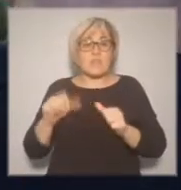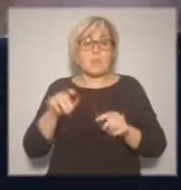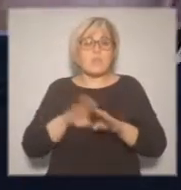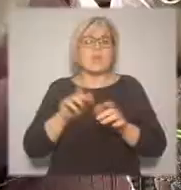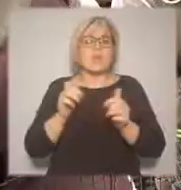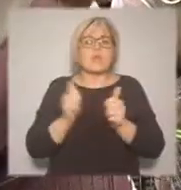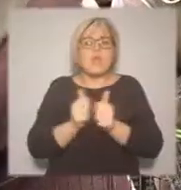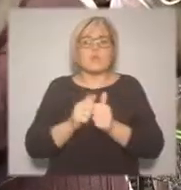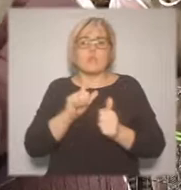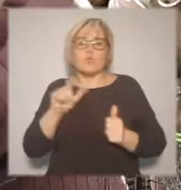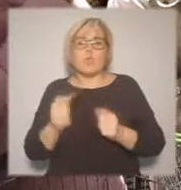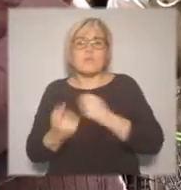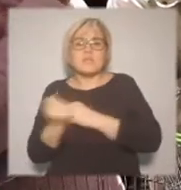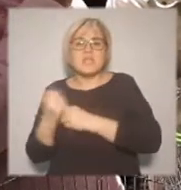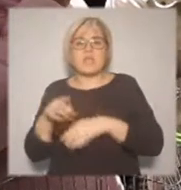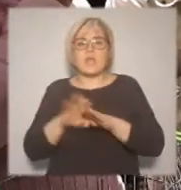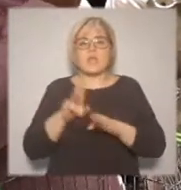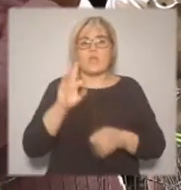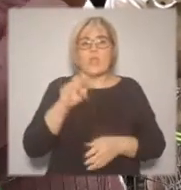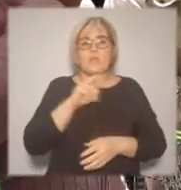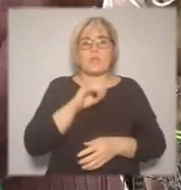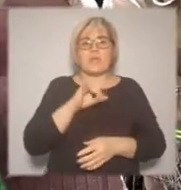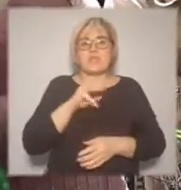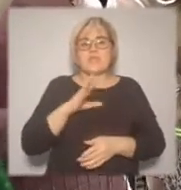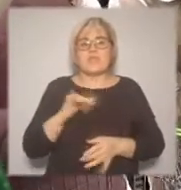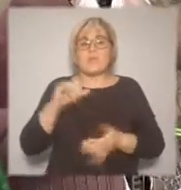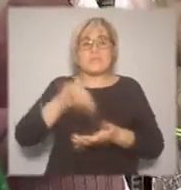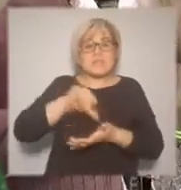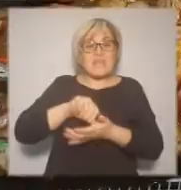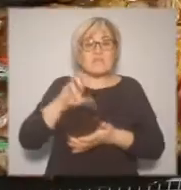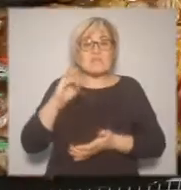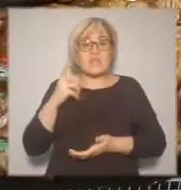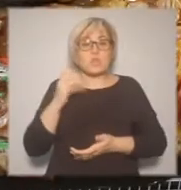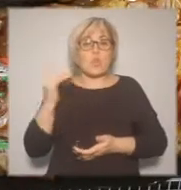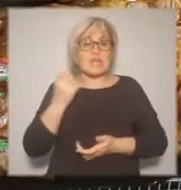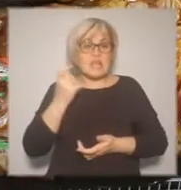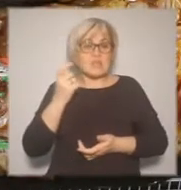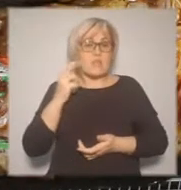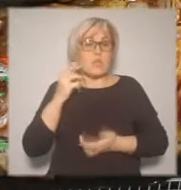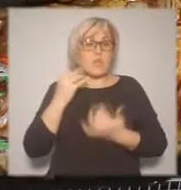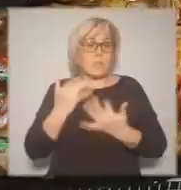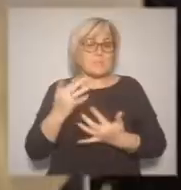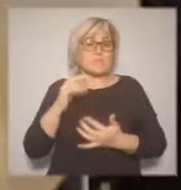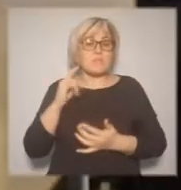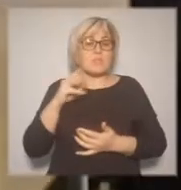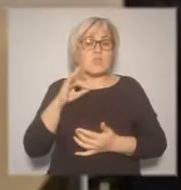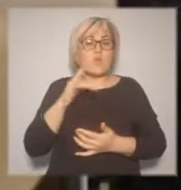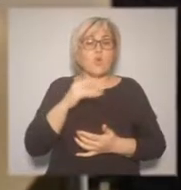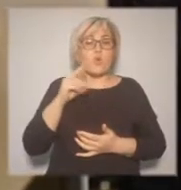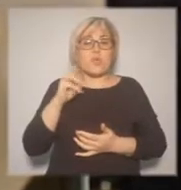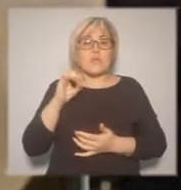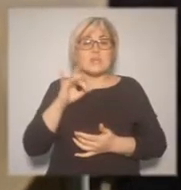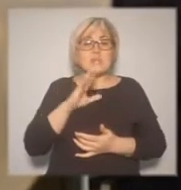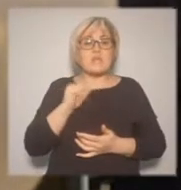за помощь в новом важном деле правительства Югры. Молодой предприниматель рассказал, что помещение под торговые точки кооперативов приобрел за